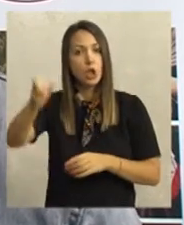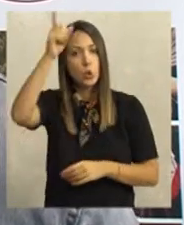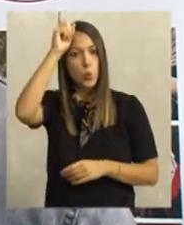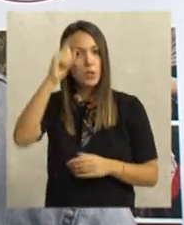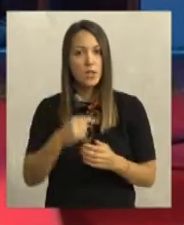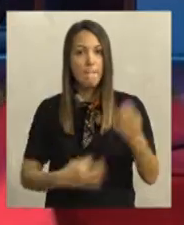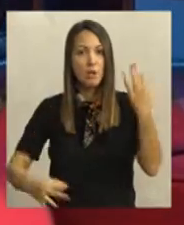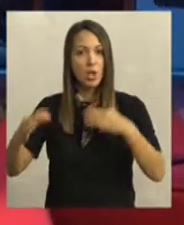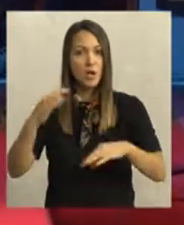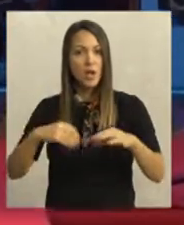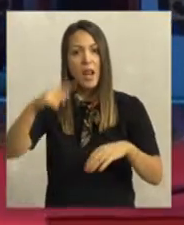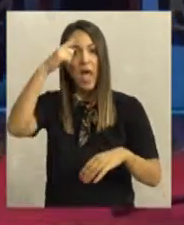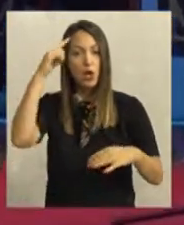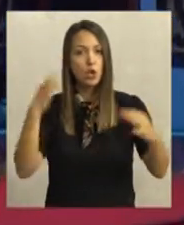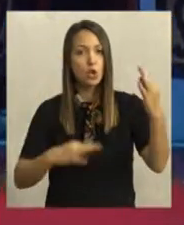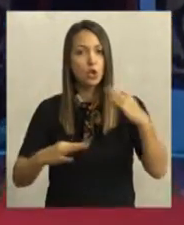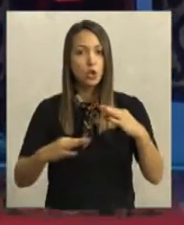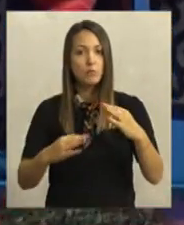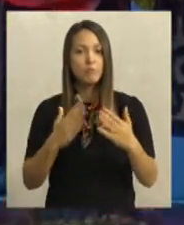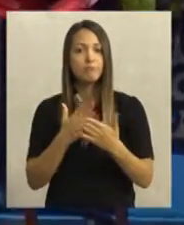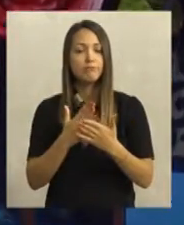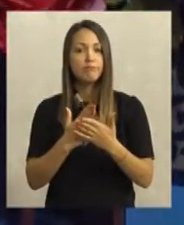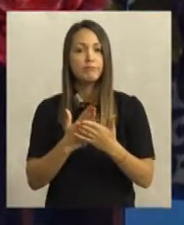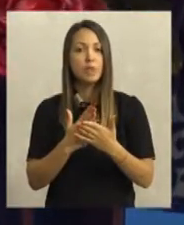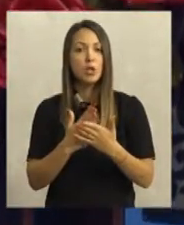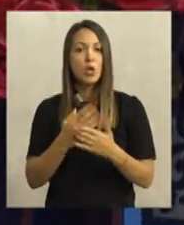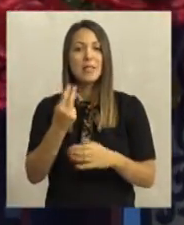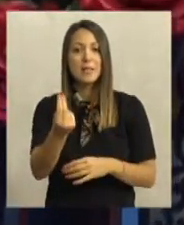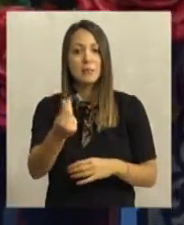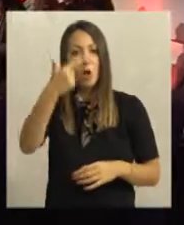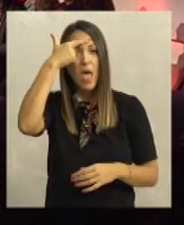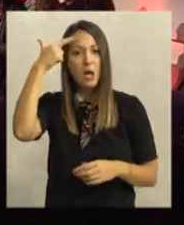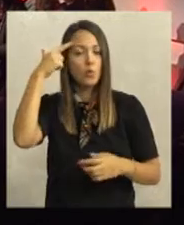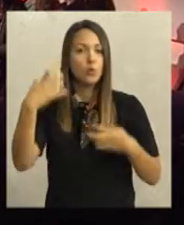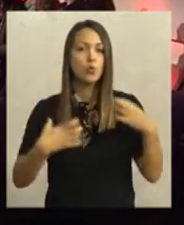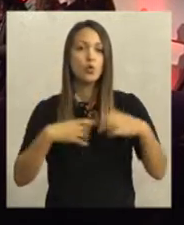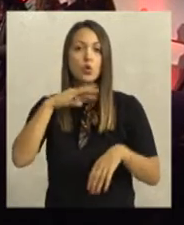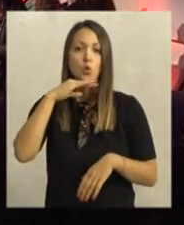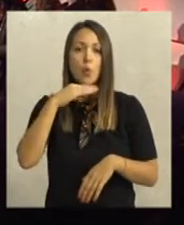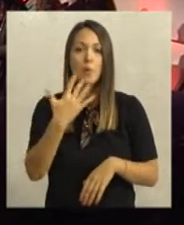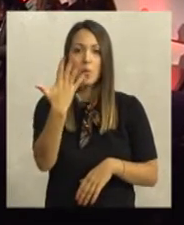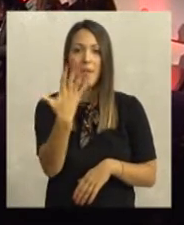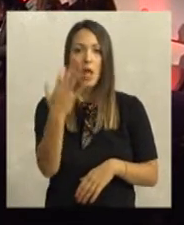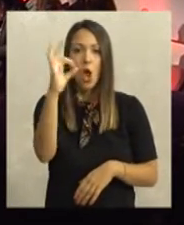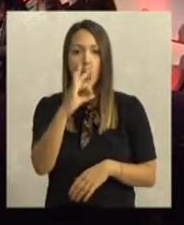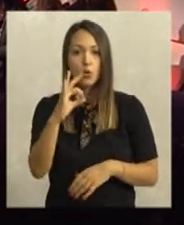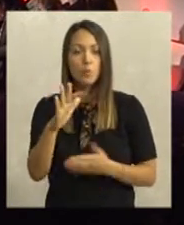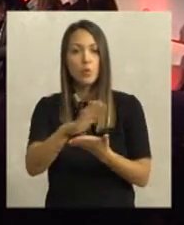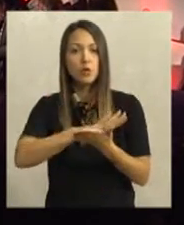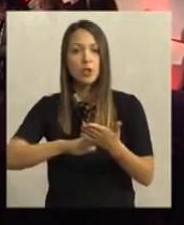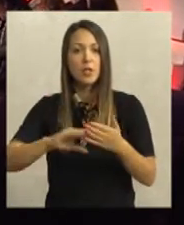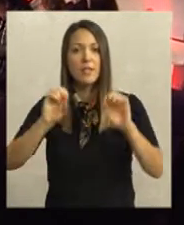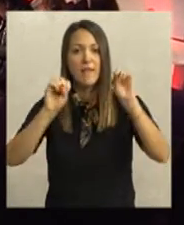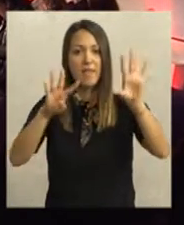iz Turske. Modna revija narodnih nošnje i kostima biće priređena u Srpskom narodnom pozorištu u subotu 5. oktobera sa